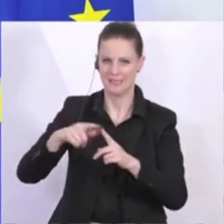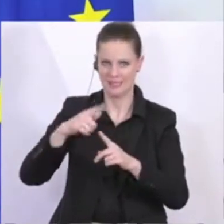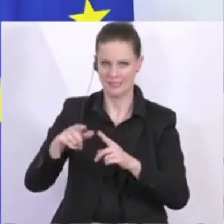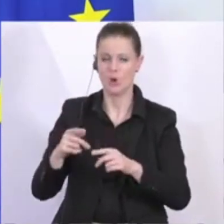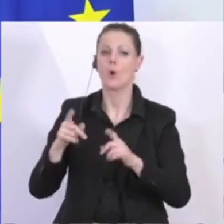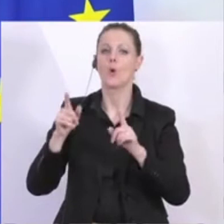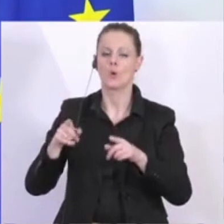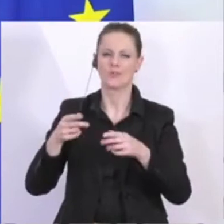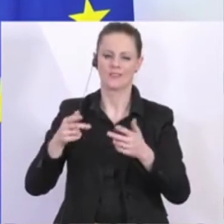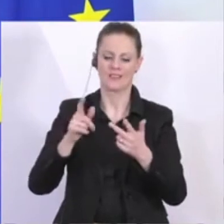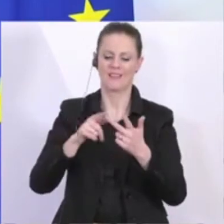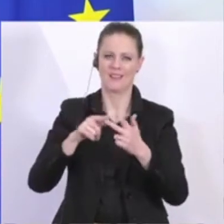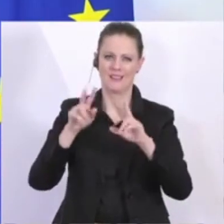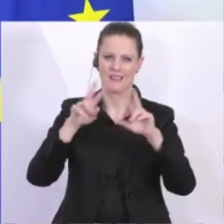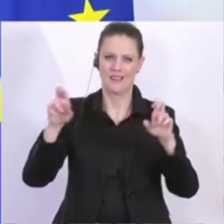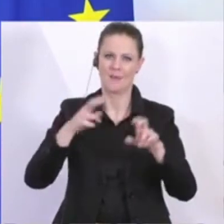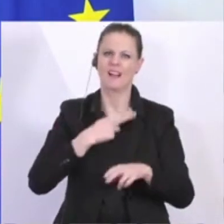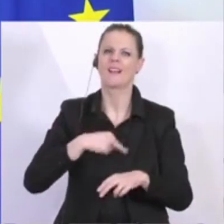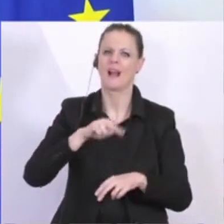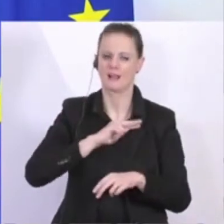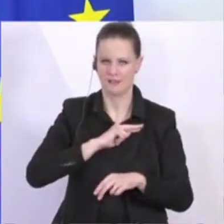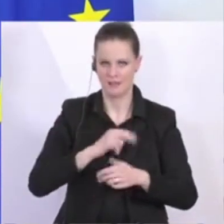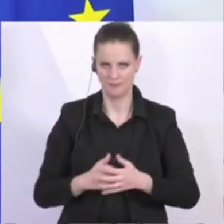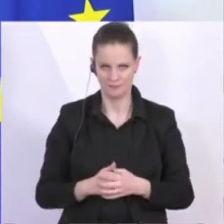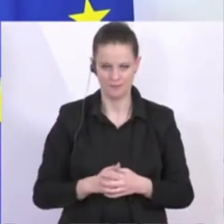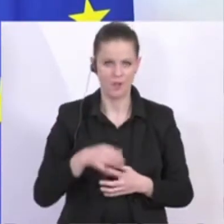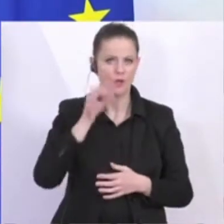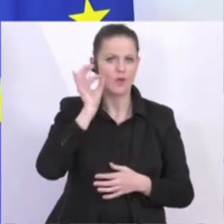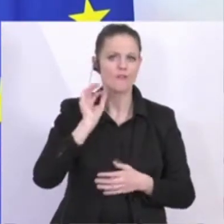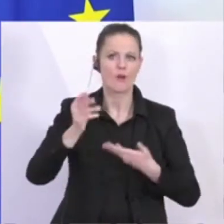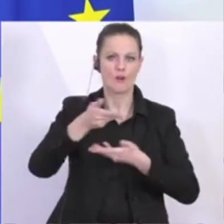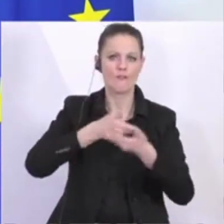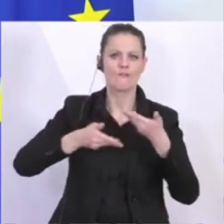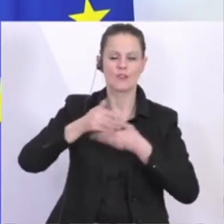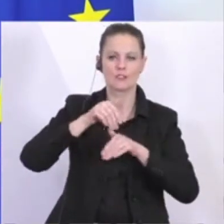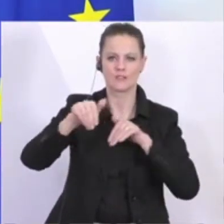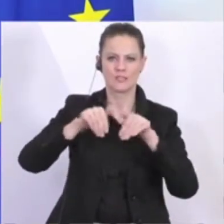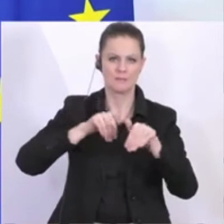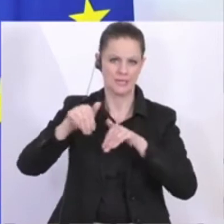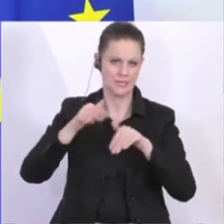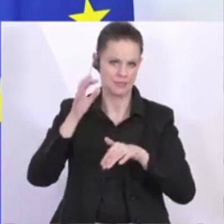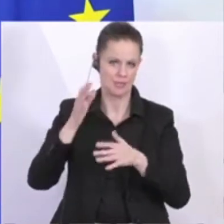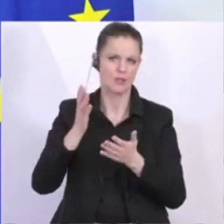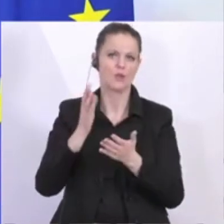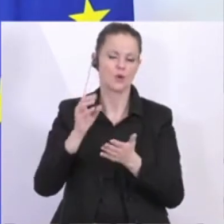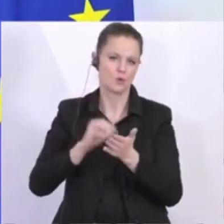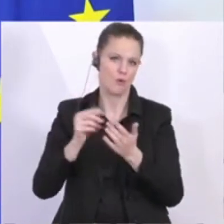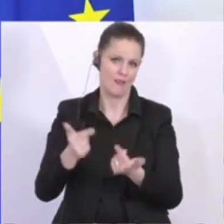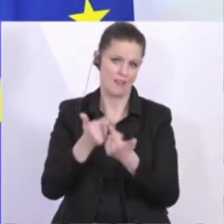Wirtschaftsministerin Stellung nehmen, wie ich weiß. Es gibt die Steuerstundungen und weitere